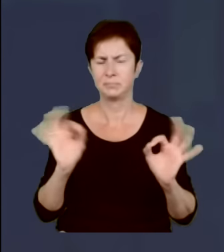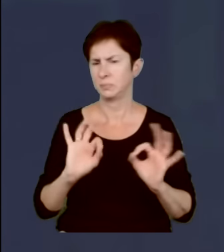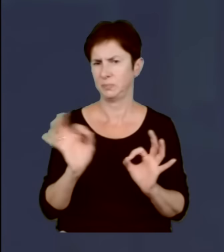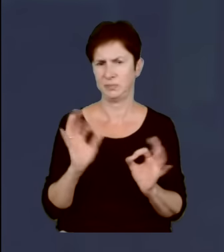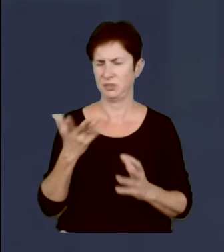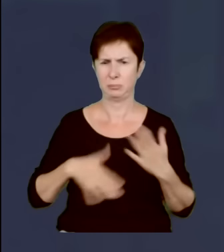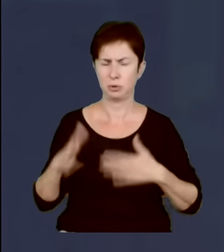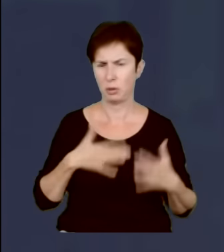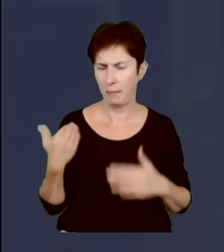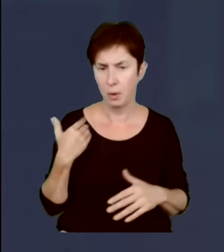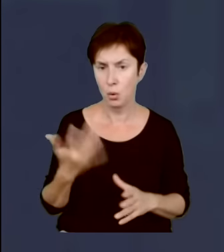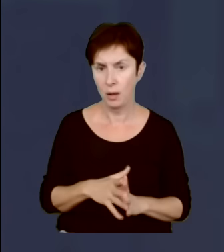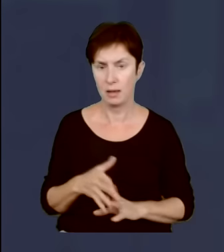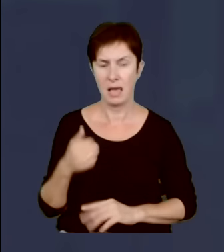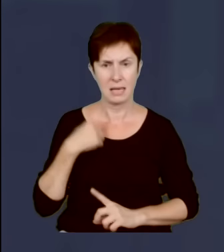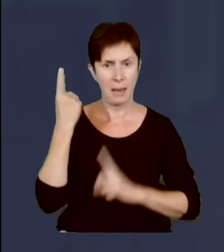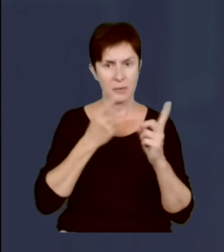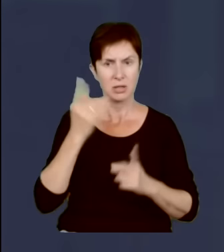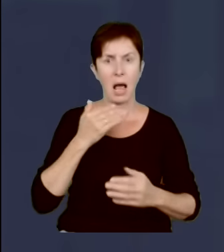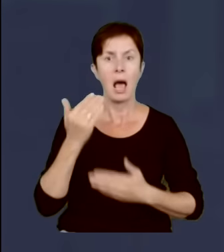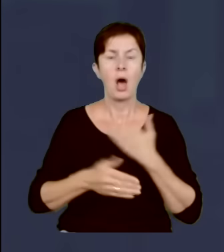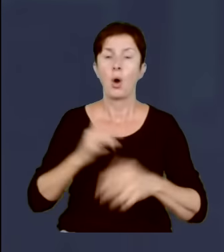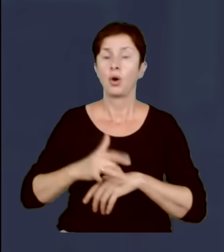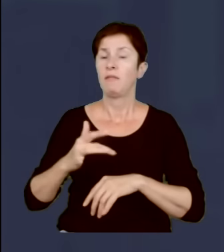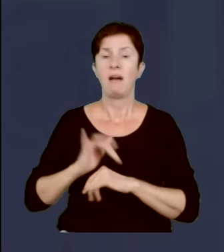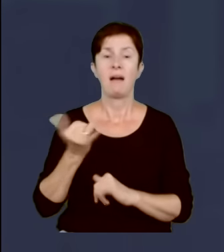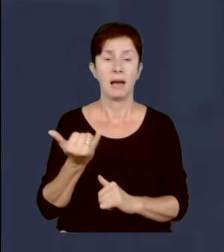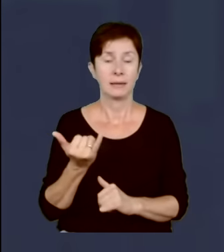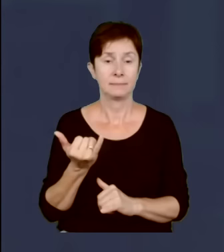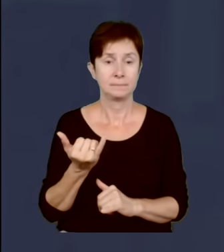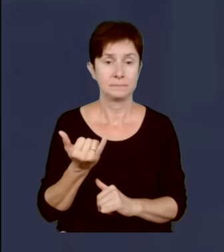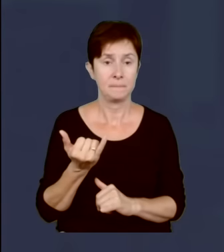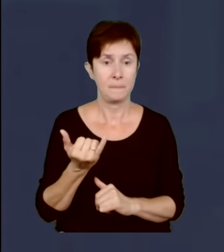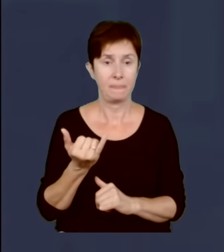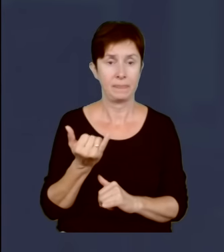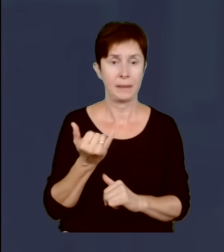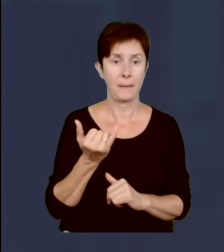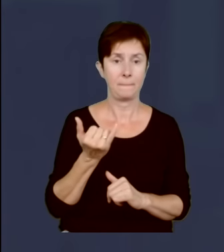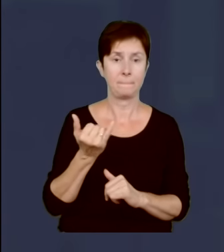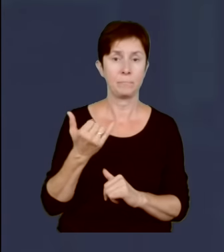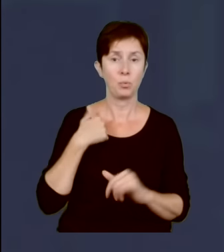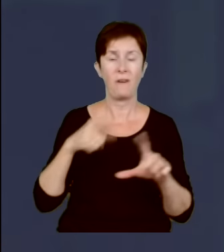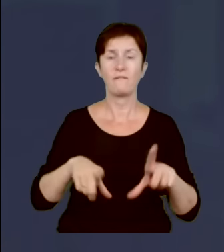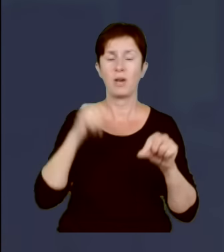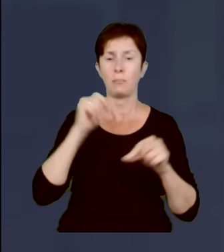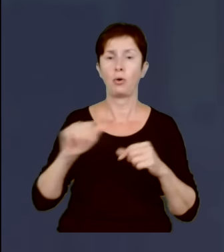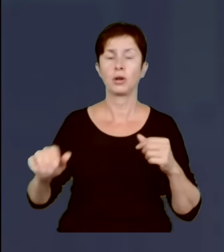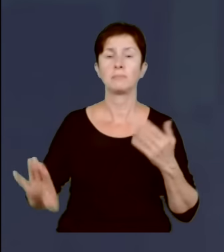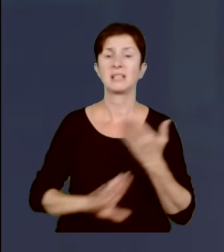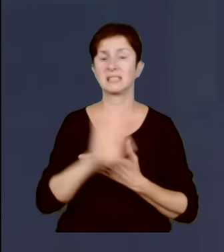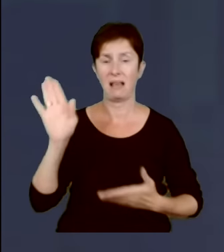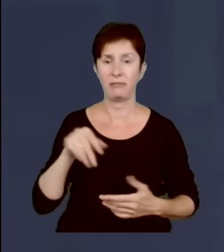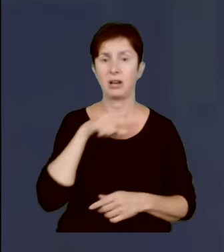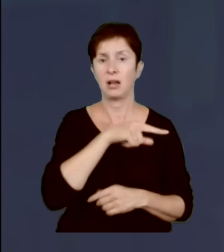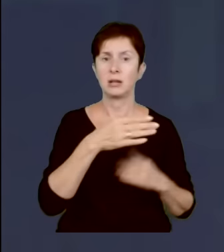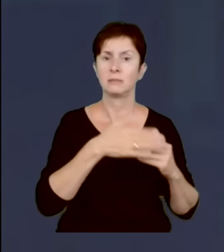zdaniem później konsekwencje były takie, że kiedy dochodziło do wyboru przedstawiciela wojskowego przy Unii Europejskiej